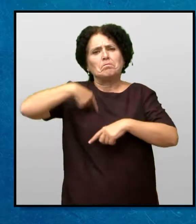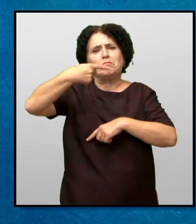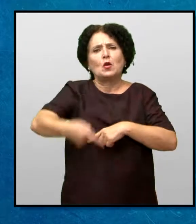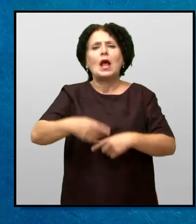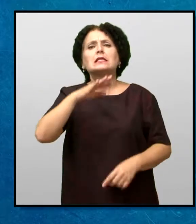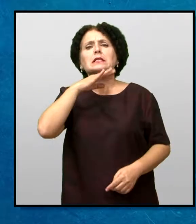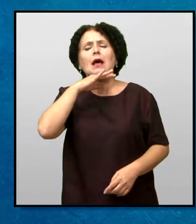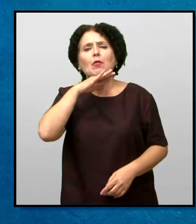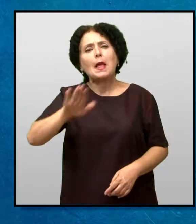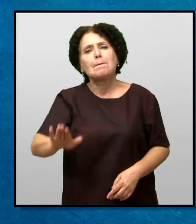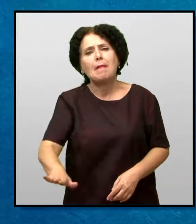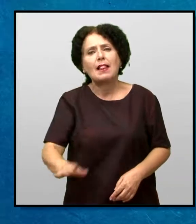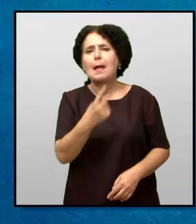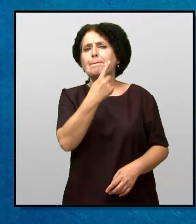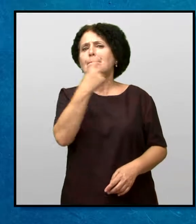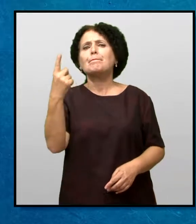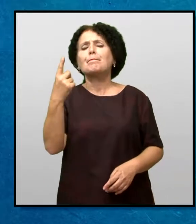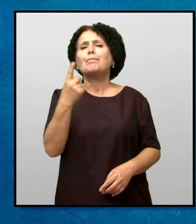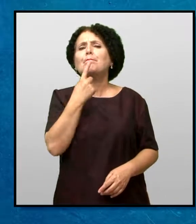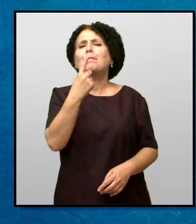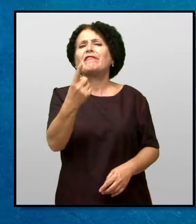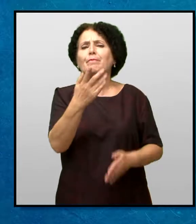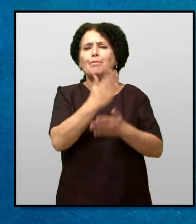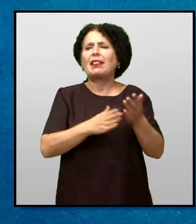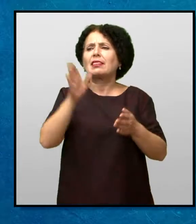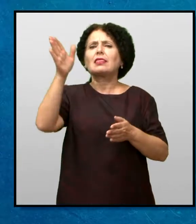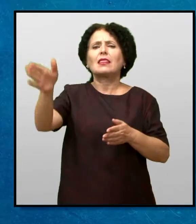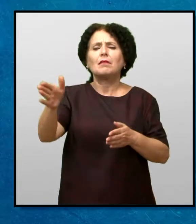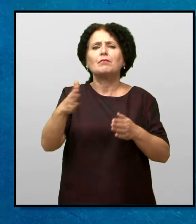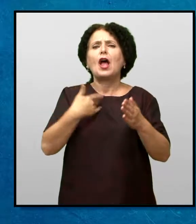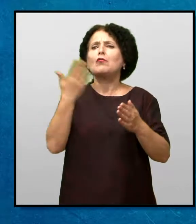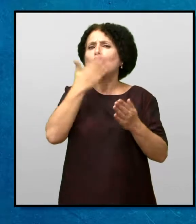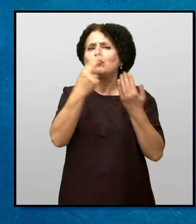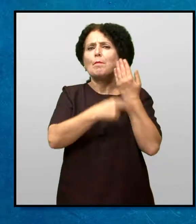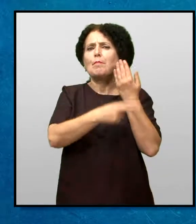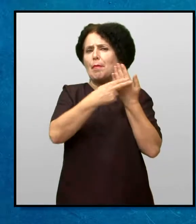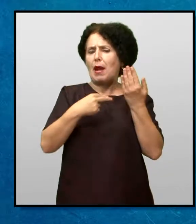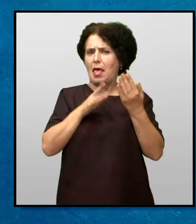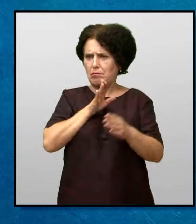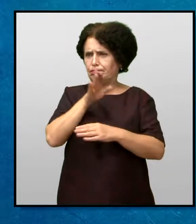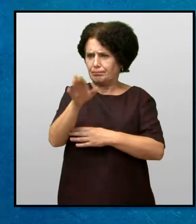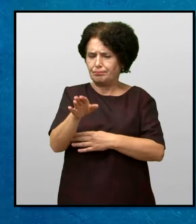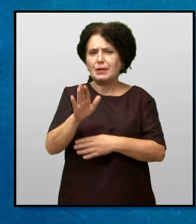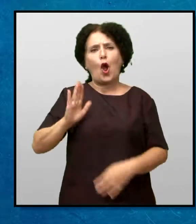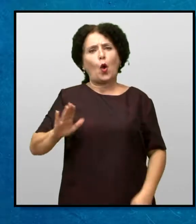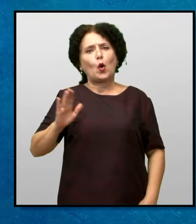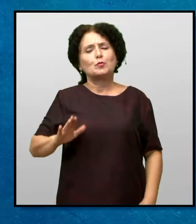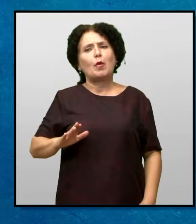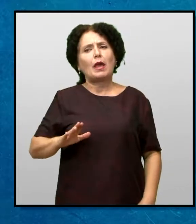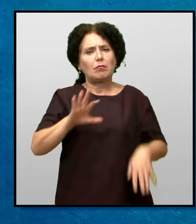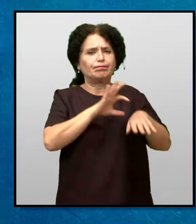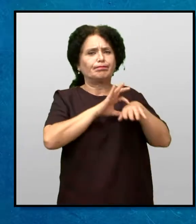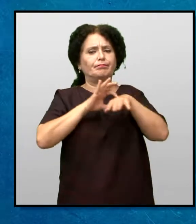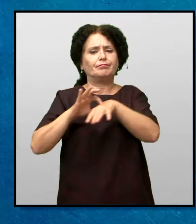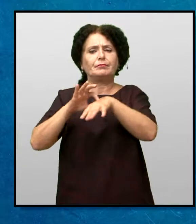Наредната сабота Мери прв пат отиде на фармата Да ја чита и проучува библијата Кога господја